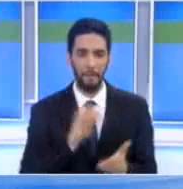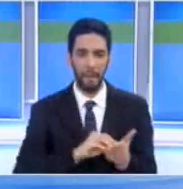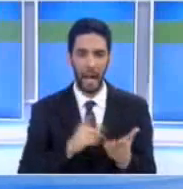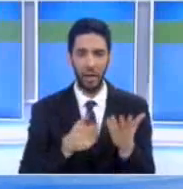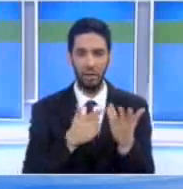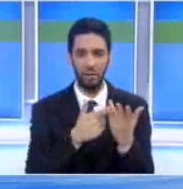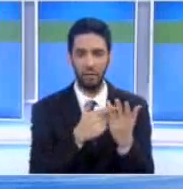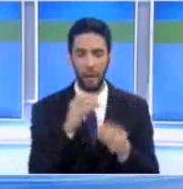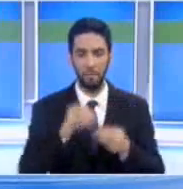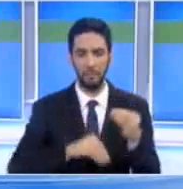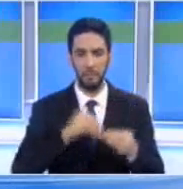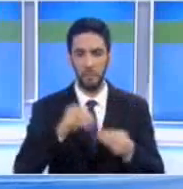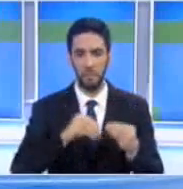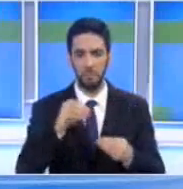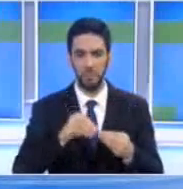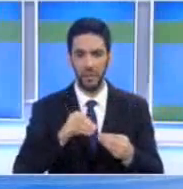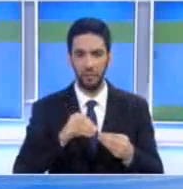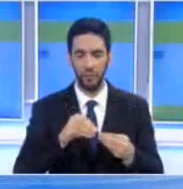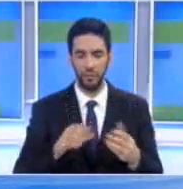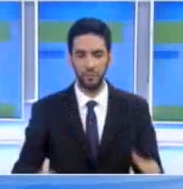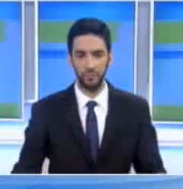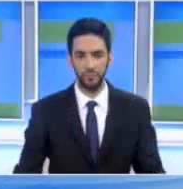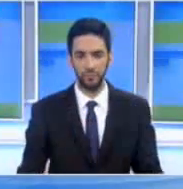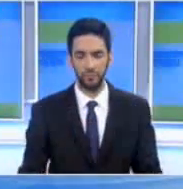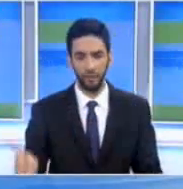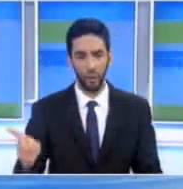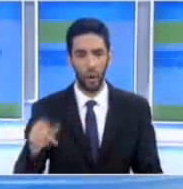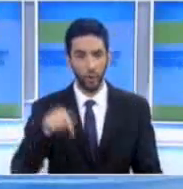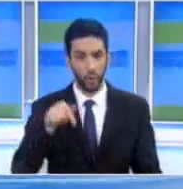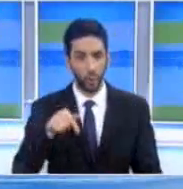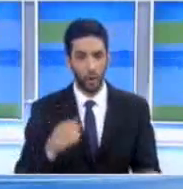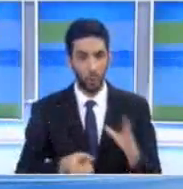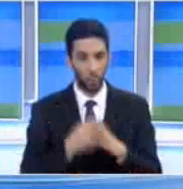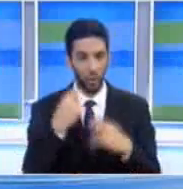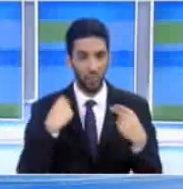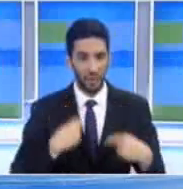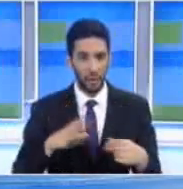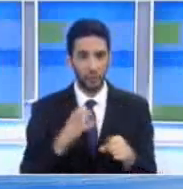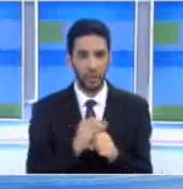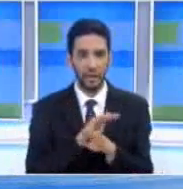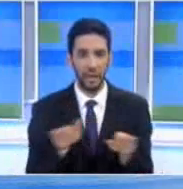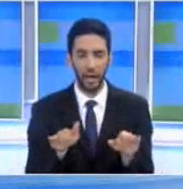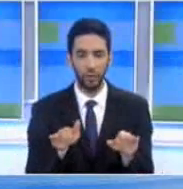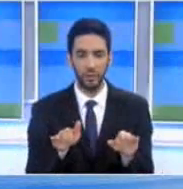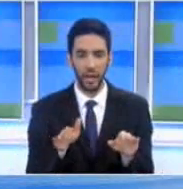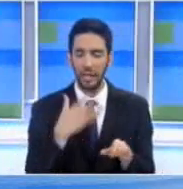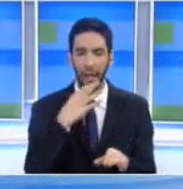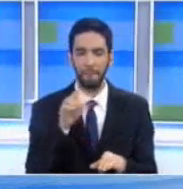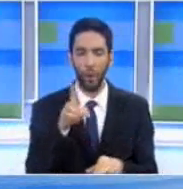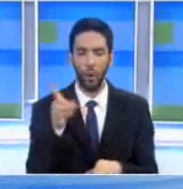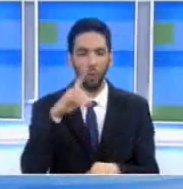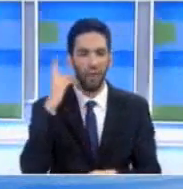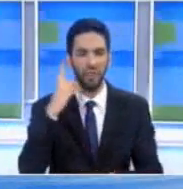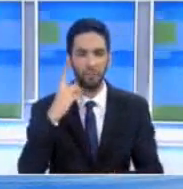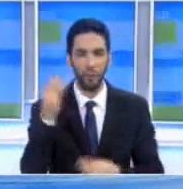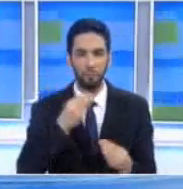Λεμεσού για να φανεί ότι πραγματικά εκλαίγαινε ή όχι ο κ. Νικολαίδης Ο Νικολαίδης είτε εκλαίγαινε είτε δεν εκλαίγαινε η επαναμέτρηση δεν είναι